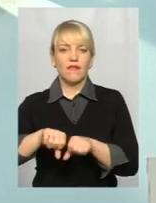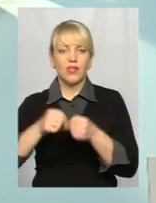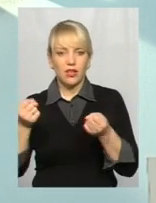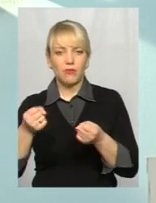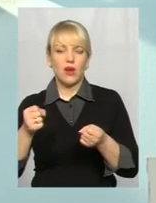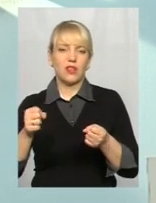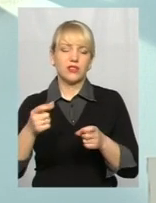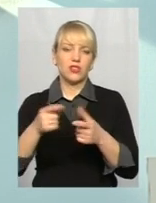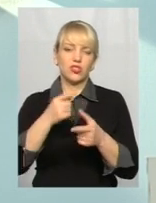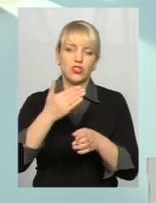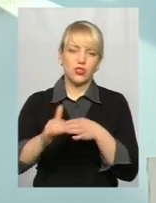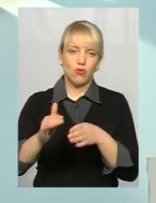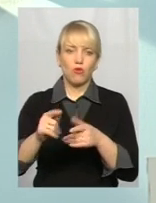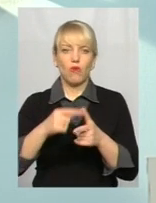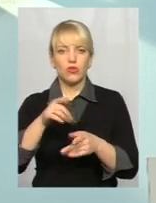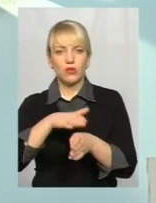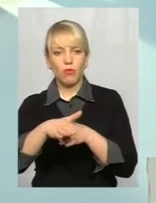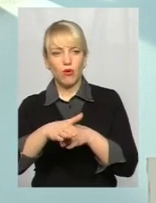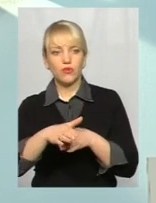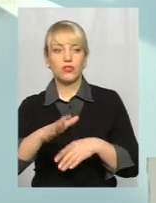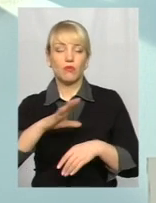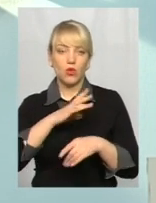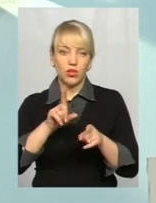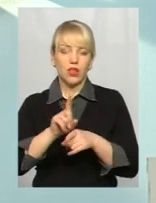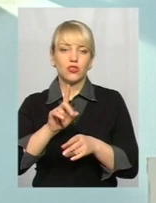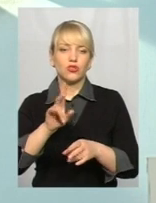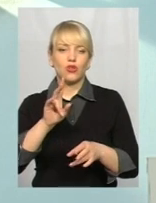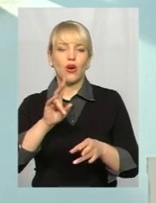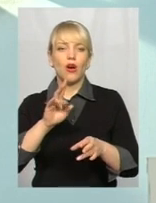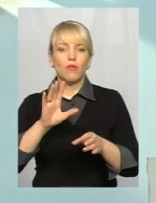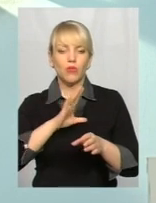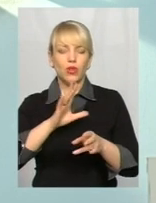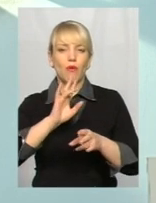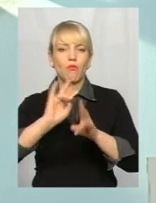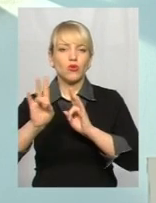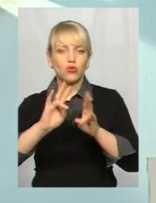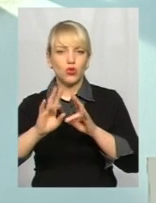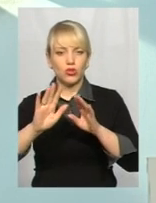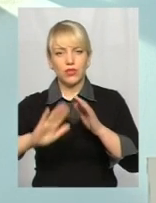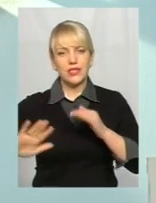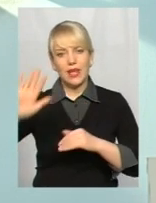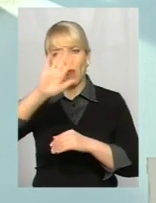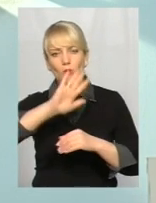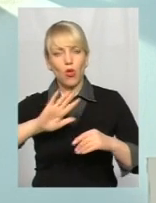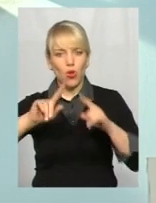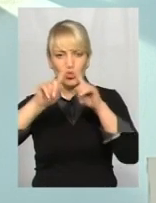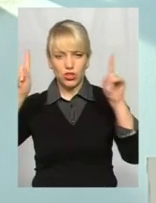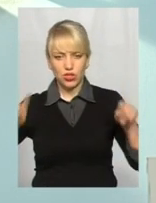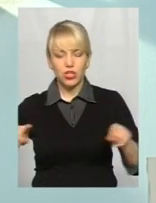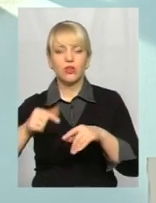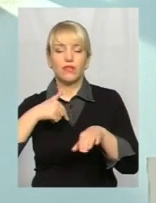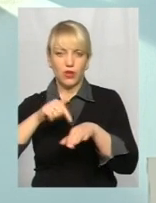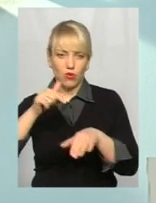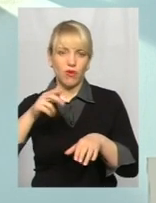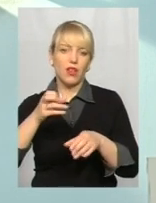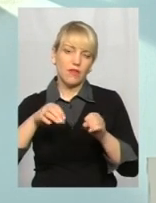відповідно, чи частково, чи повністю, відповідно, було так, що пошкоджувалися певні площини, але оперативно на них реагували і вирішували. Але по цьому